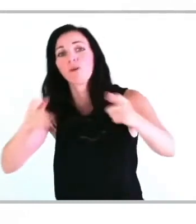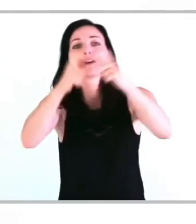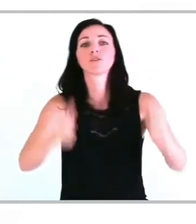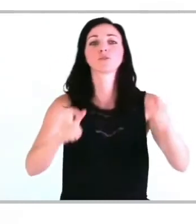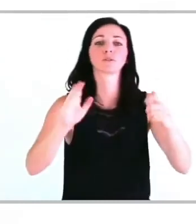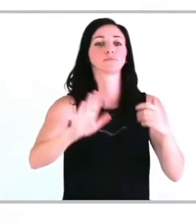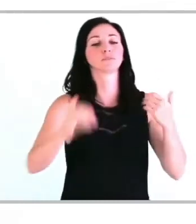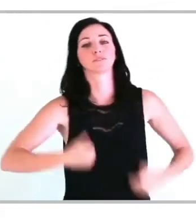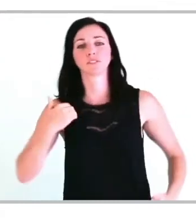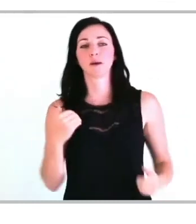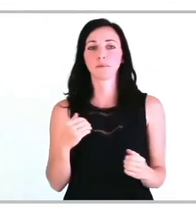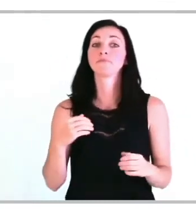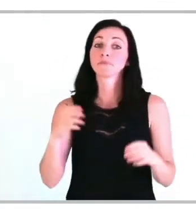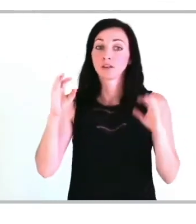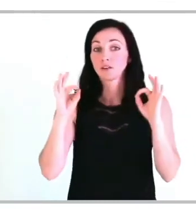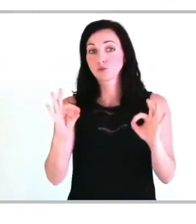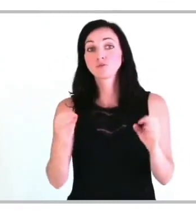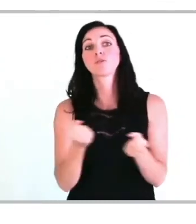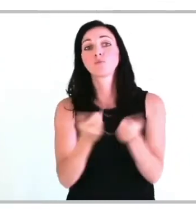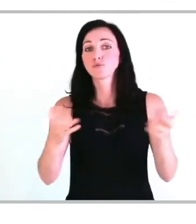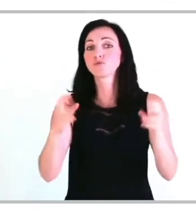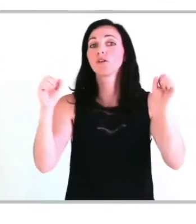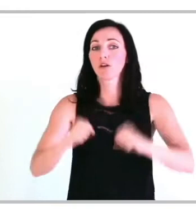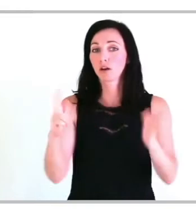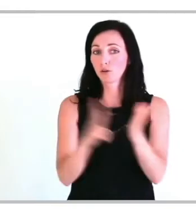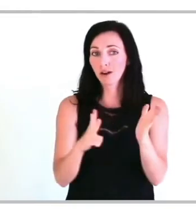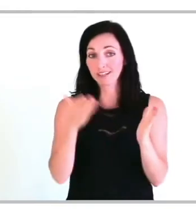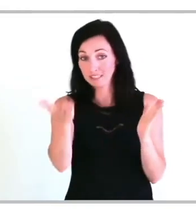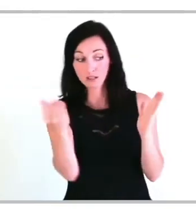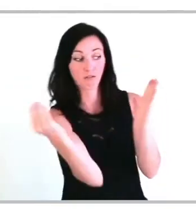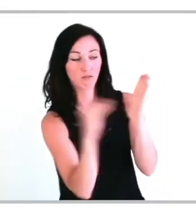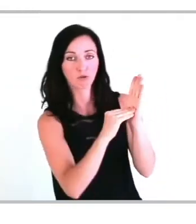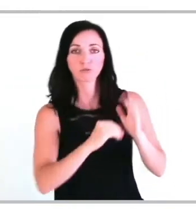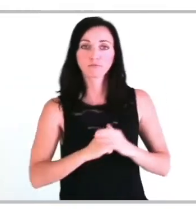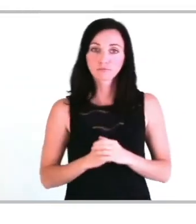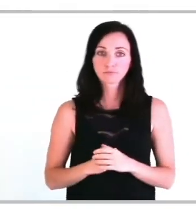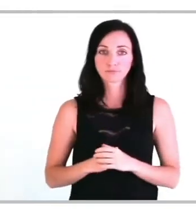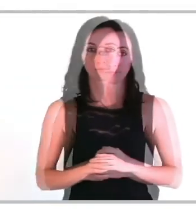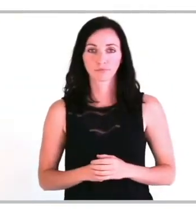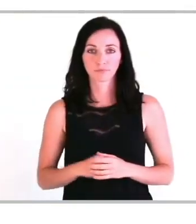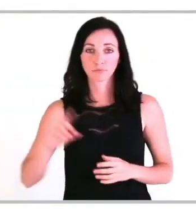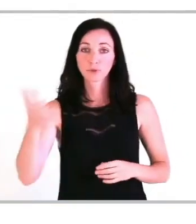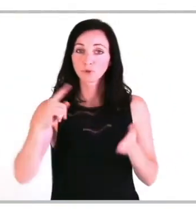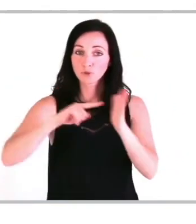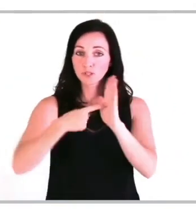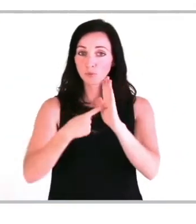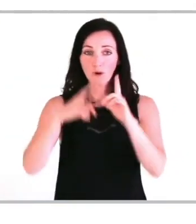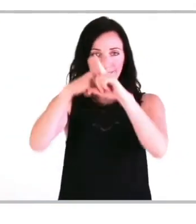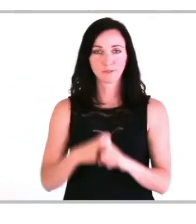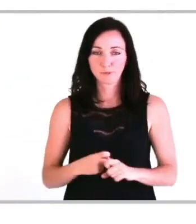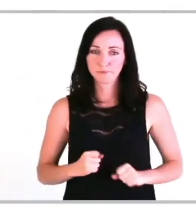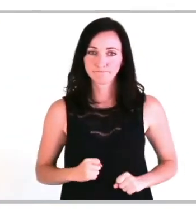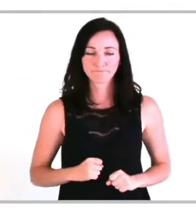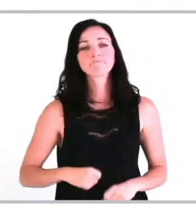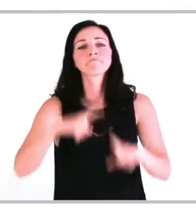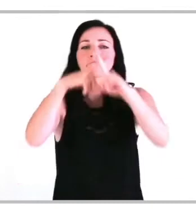donc pas de contribution handicap, il peut tout de même avoir un intérêt, voire une quasi obligation de recourir à la sous-traitance handicap. En effet, de